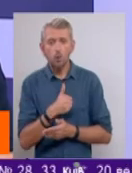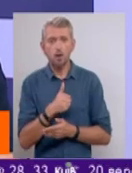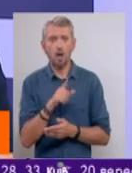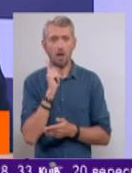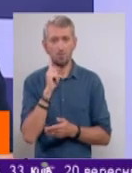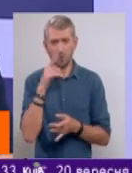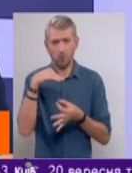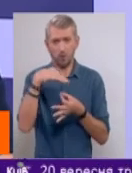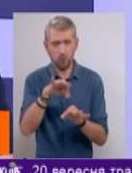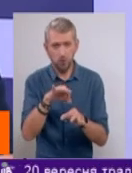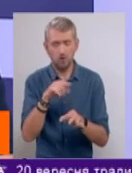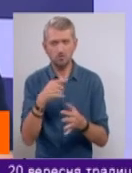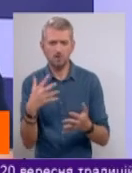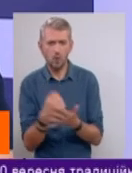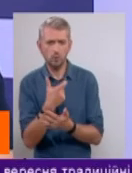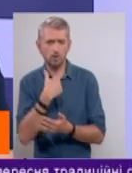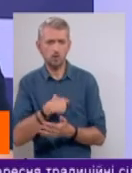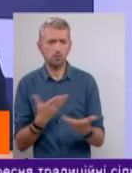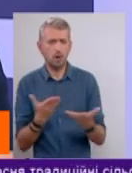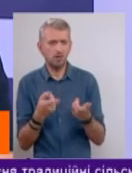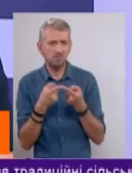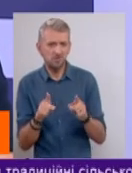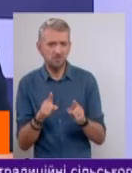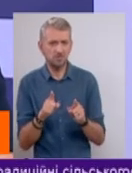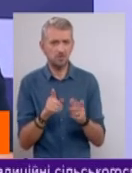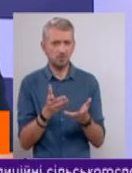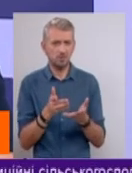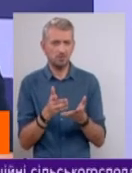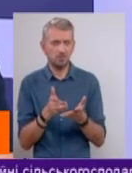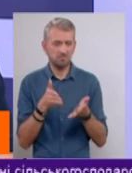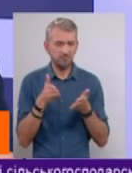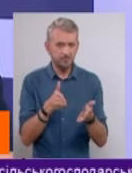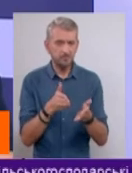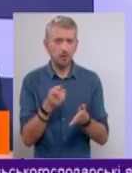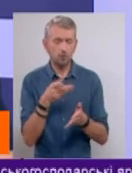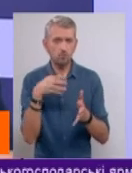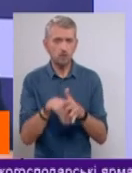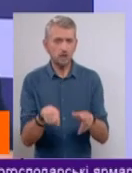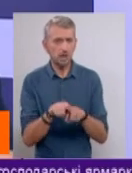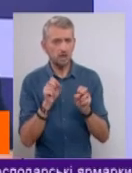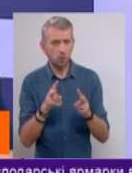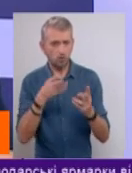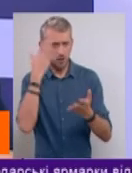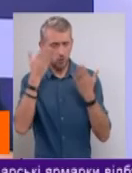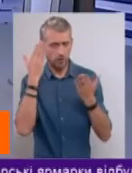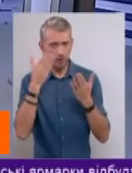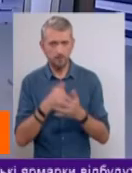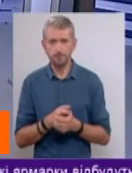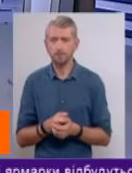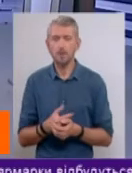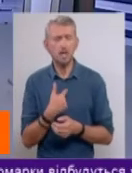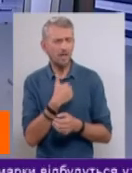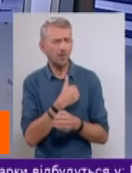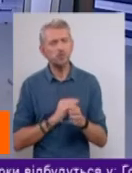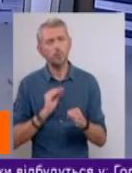прозволяще, то вона знаходить для себе якісь альтернативи, в тому числі і отакі ризиковані розваги. Я хочу